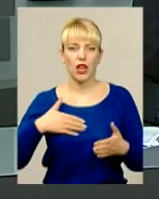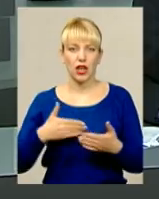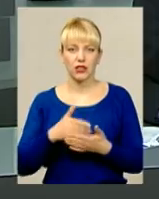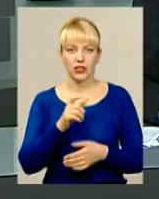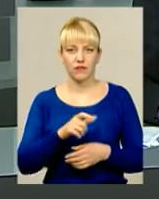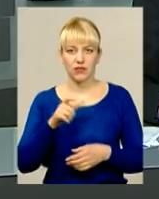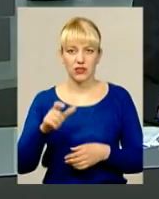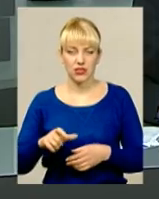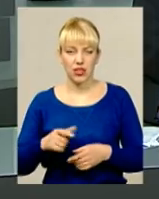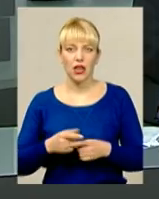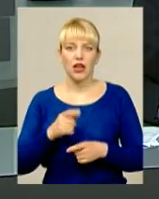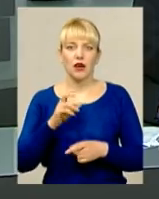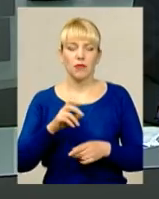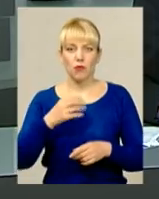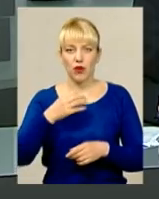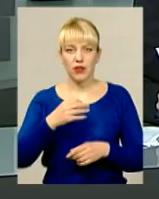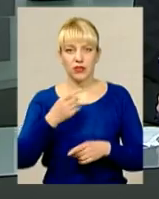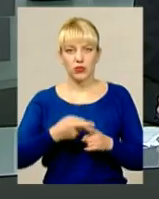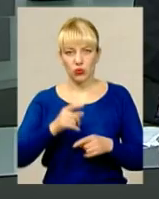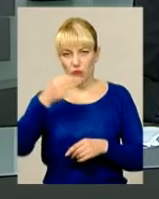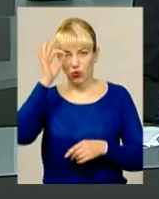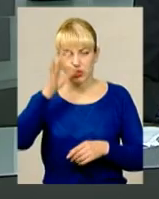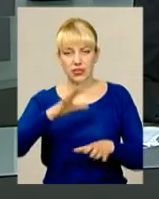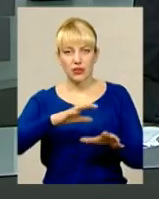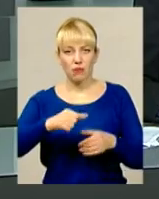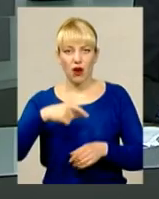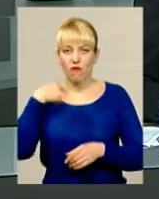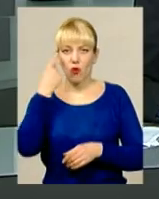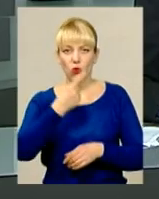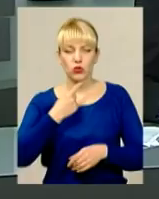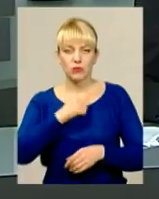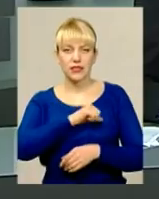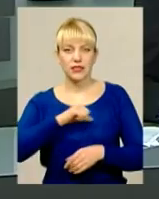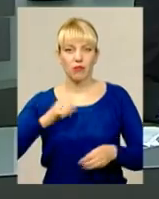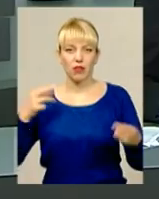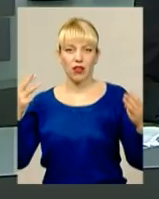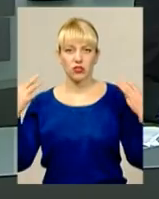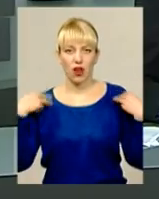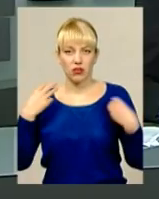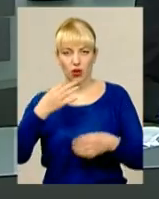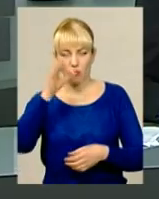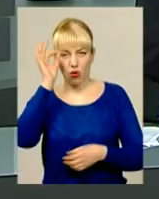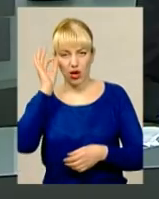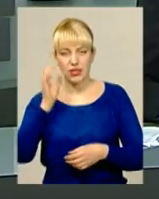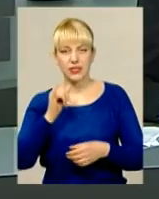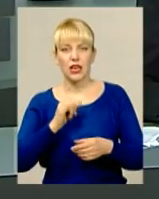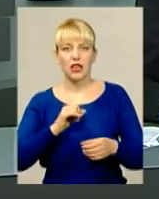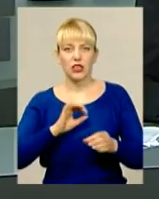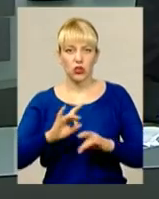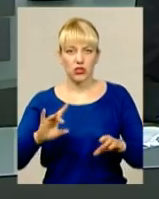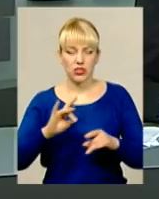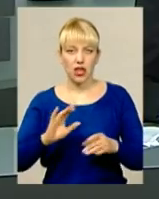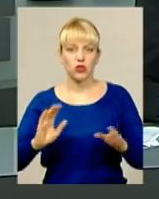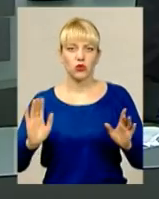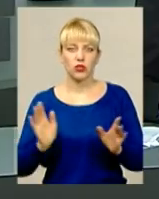соцмережі, правопорушника забрав особисто начальник Хмельницької патрульної поліції. В управлінні ж подію коментують стисло,